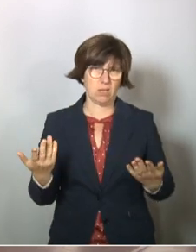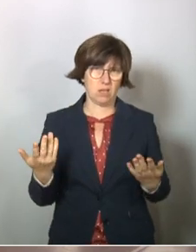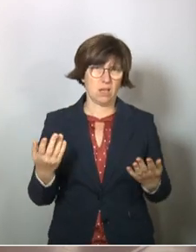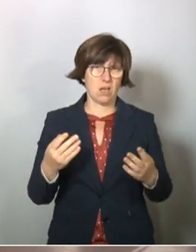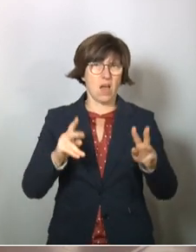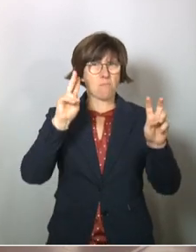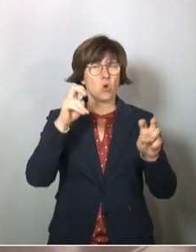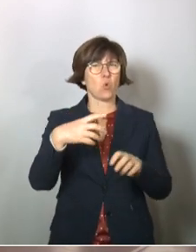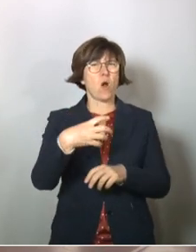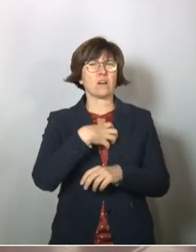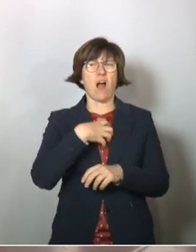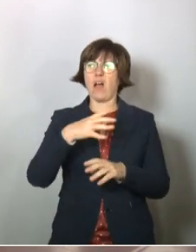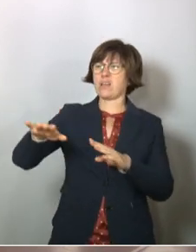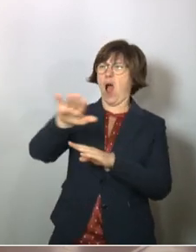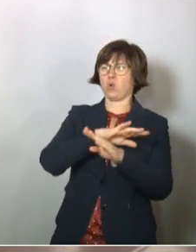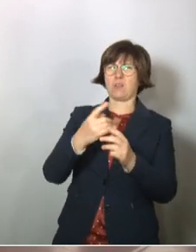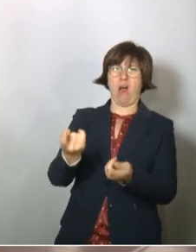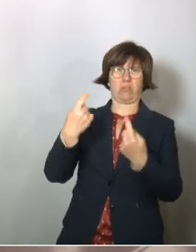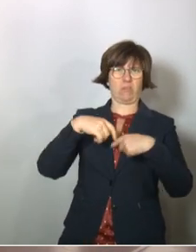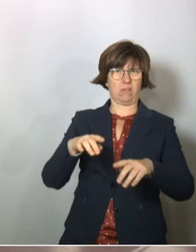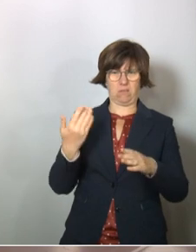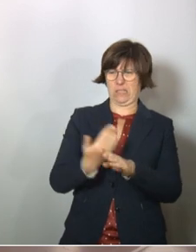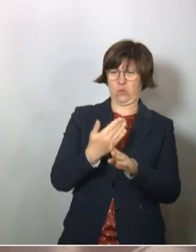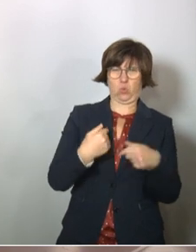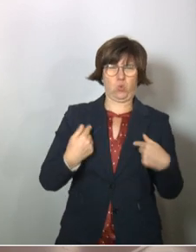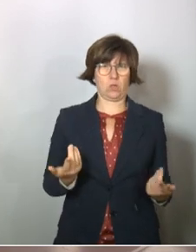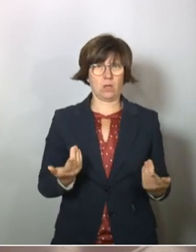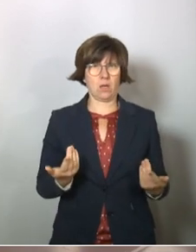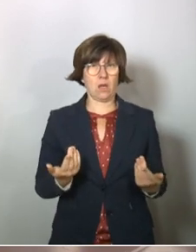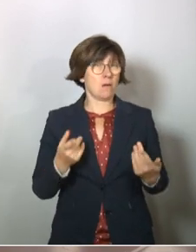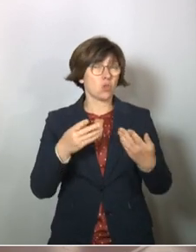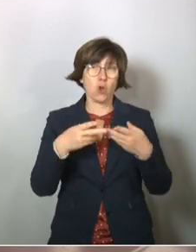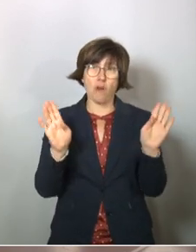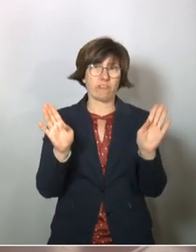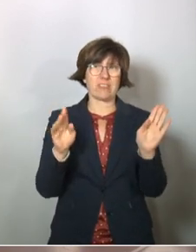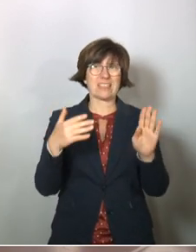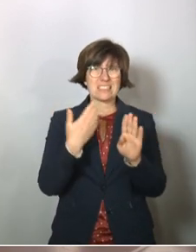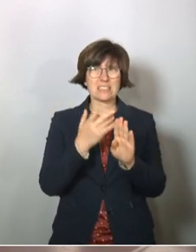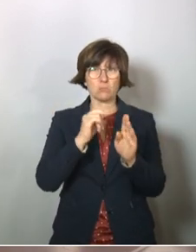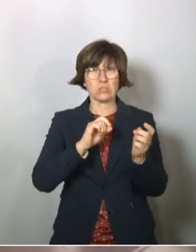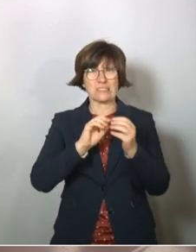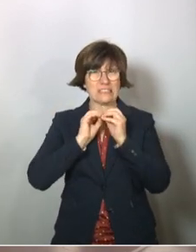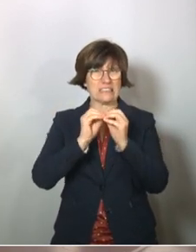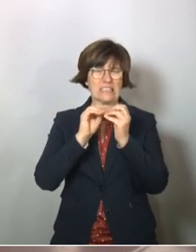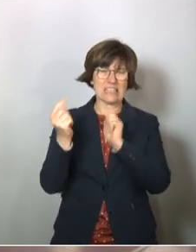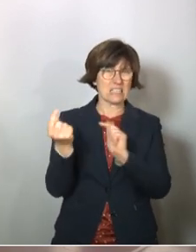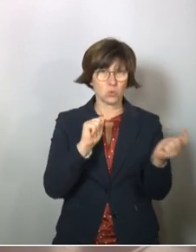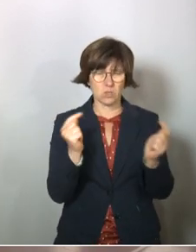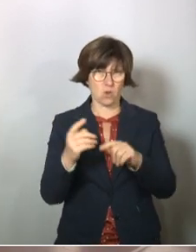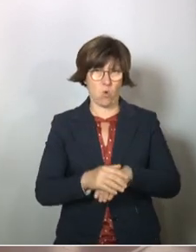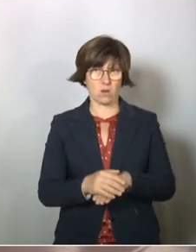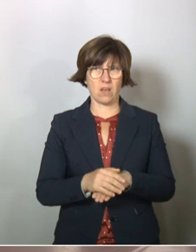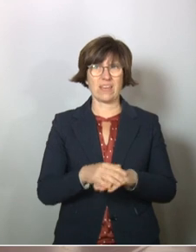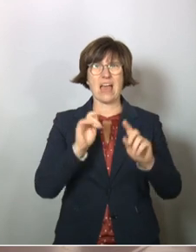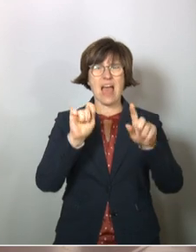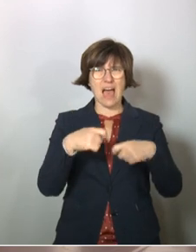dem Motto, die Krankheit kam ja aus dem Ausland. Das heißt, das ist offen. Darum müssen wir ringen, dass die